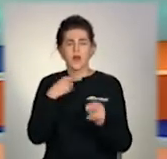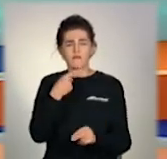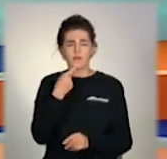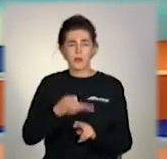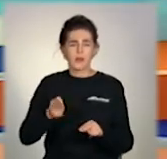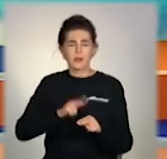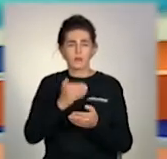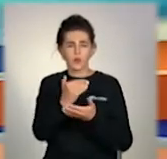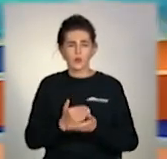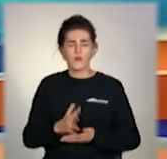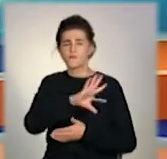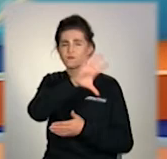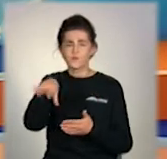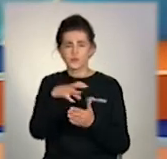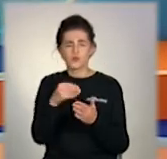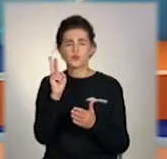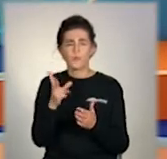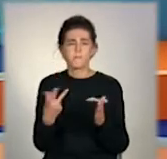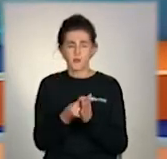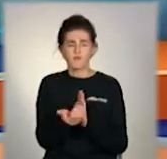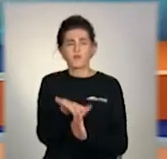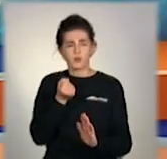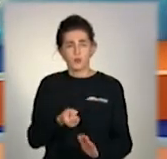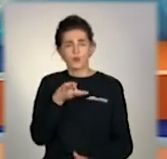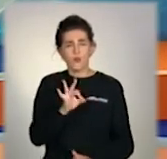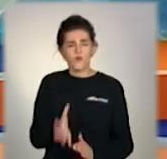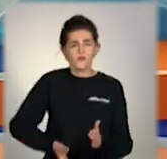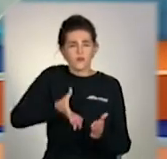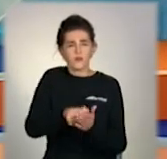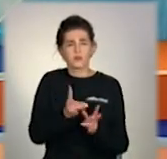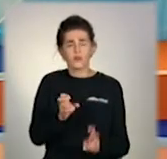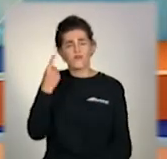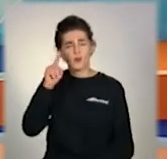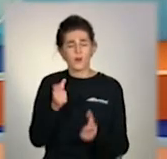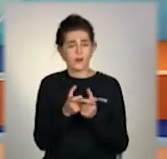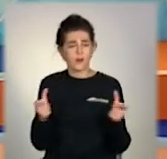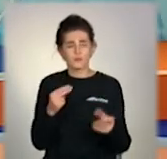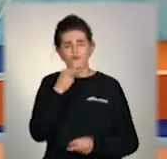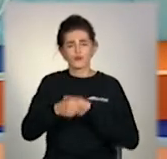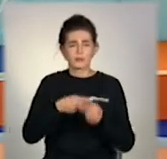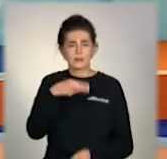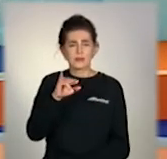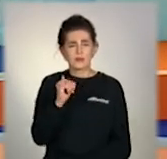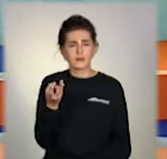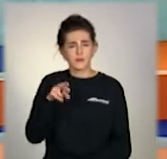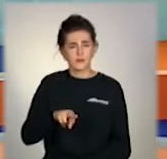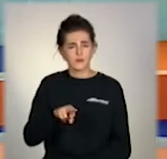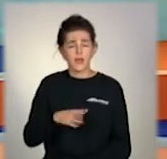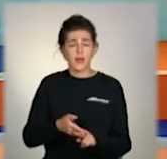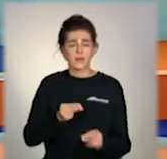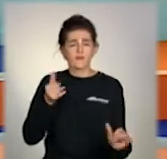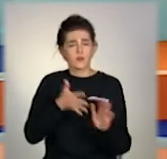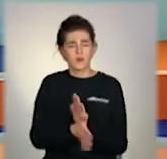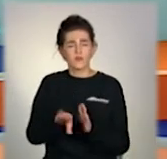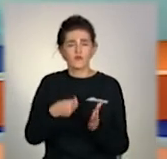отримають всі імунізовані, а виплатять їх на віртуальні картки через дію. Витратити